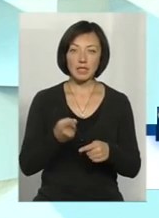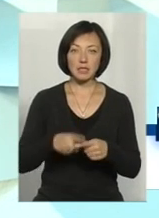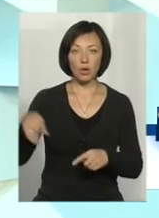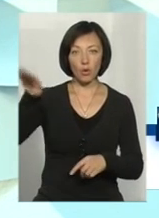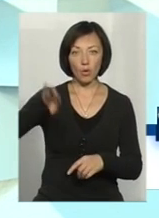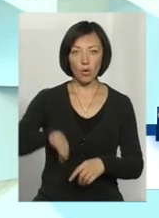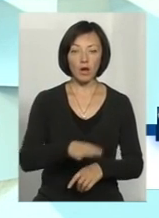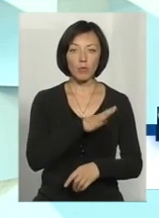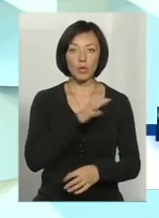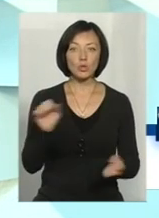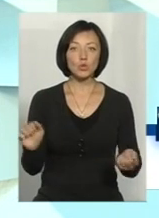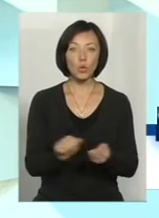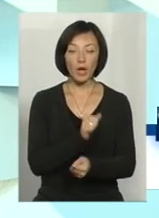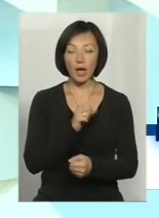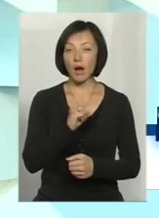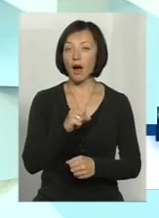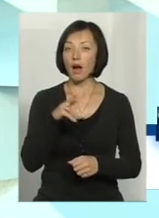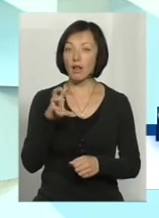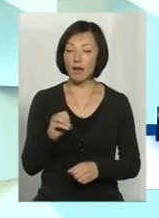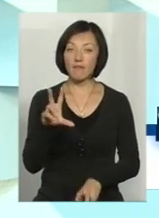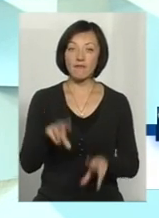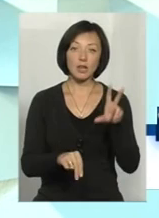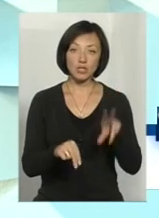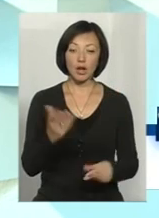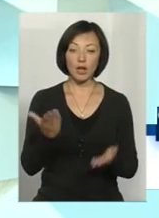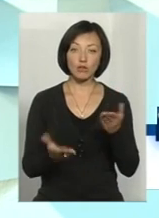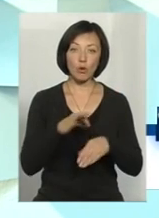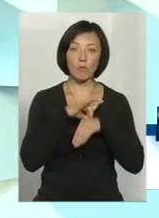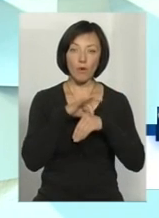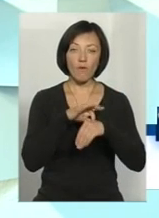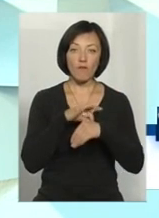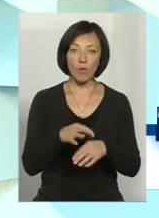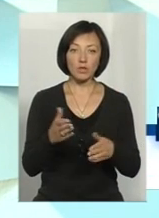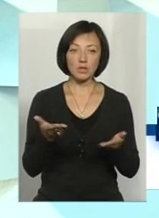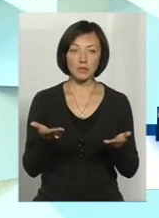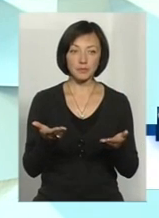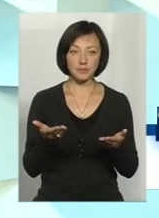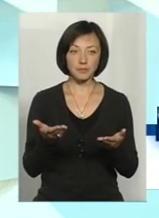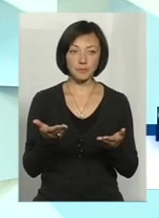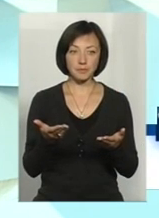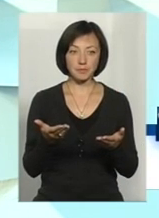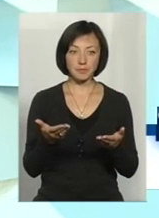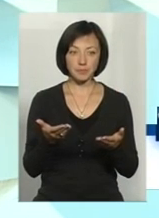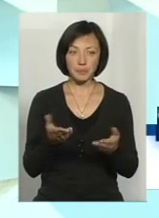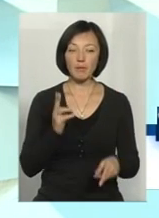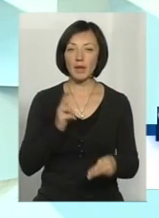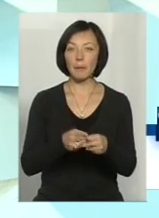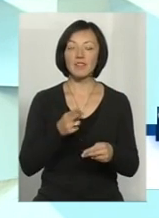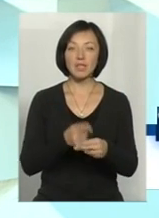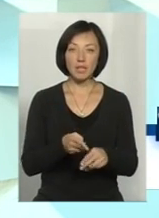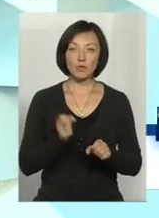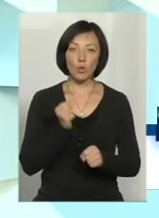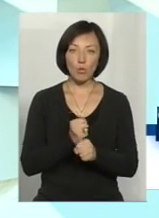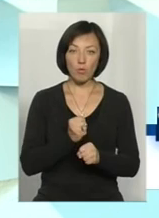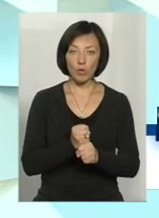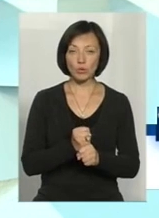були сухі. Але все-таки, я вважаю, якщо проводити якусь, як сказала пані Наталія, превентивну роботу, якщо попередження